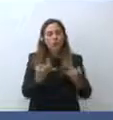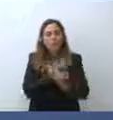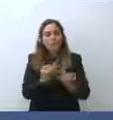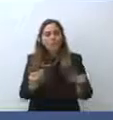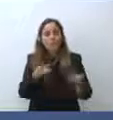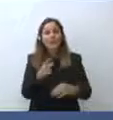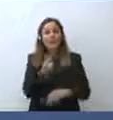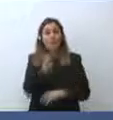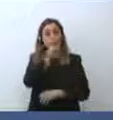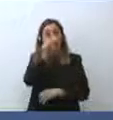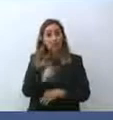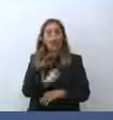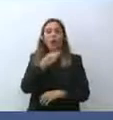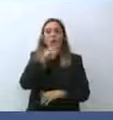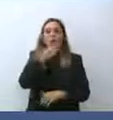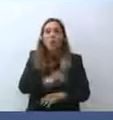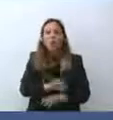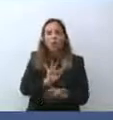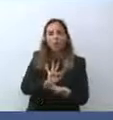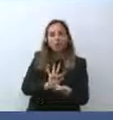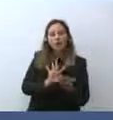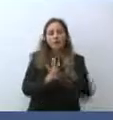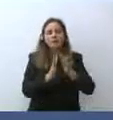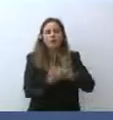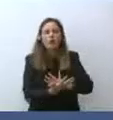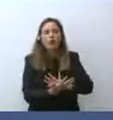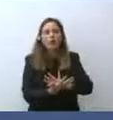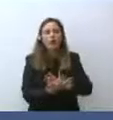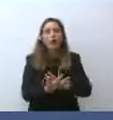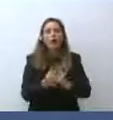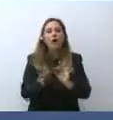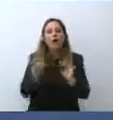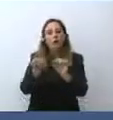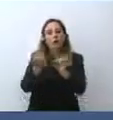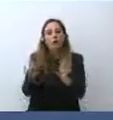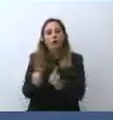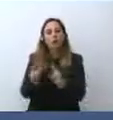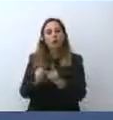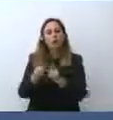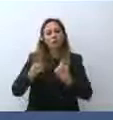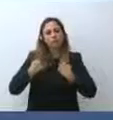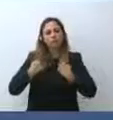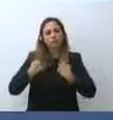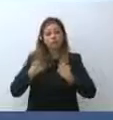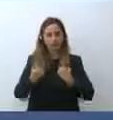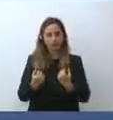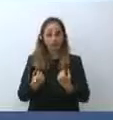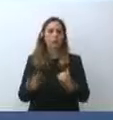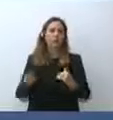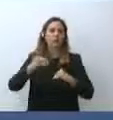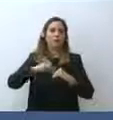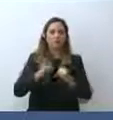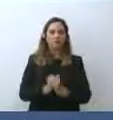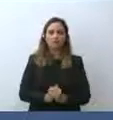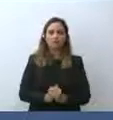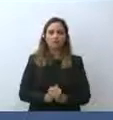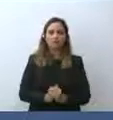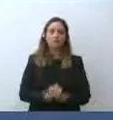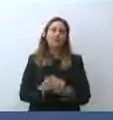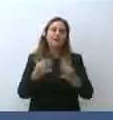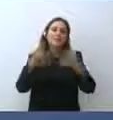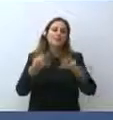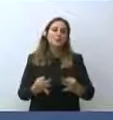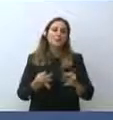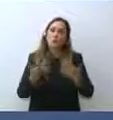diventare strutturalmente più solida. Ma intanto sicuramente sono